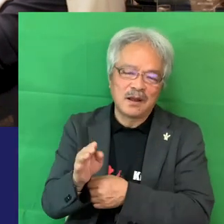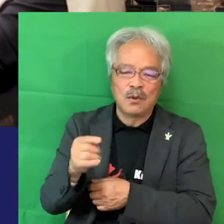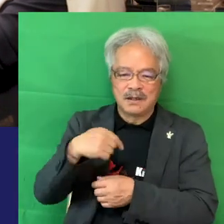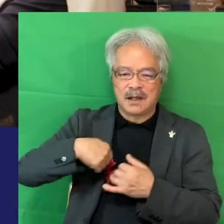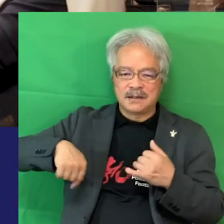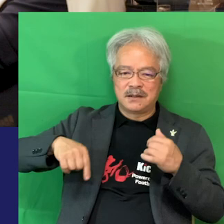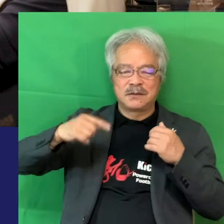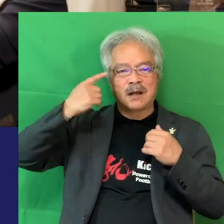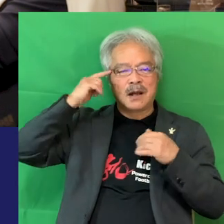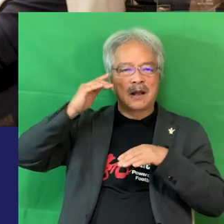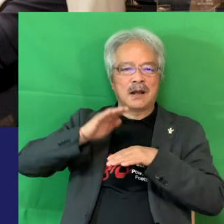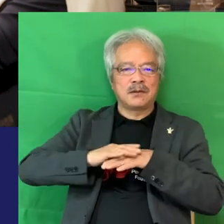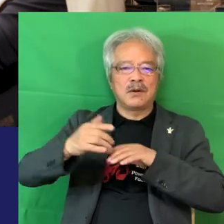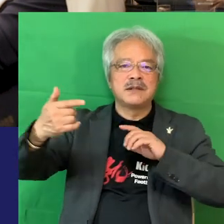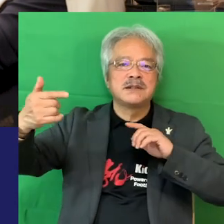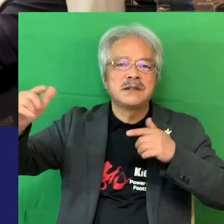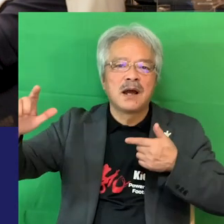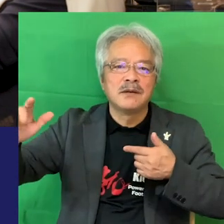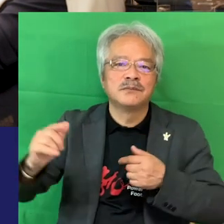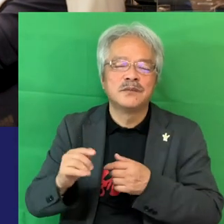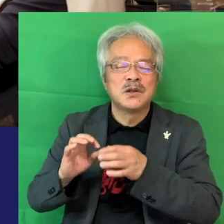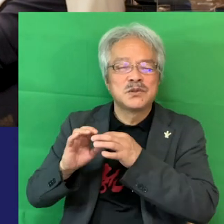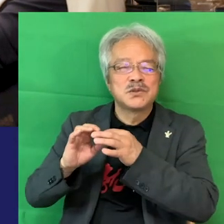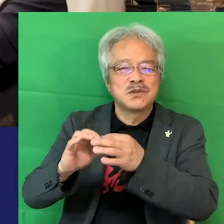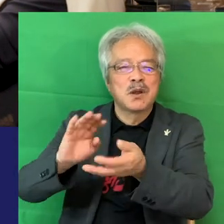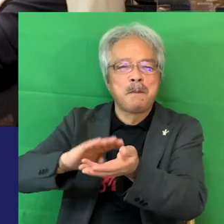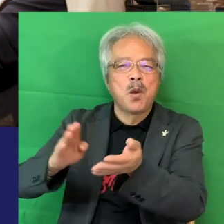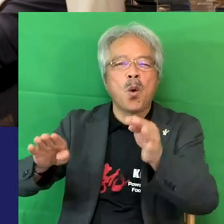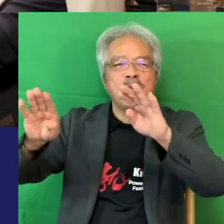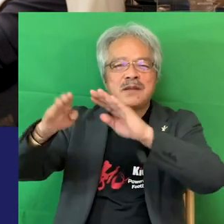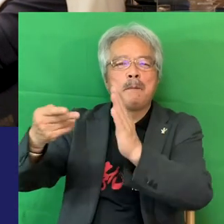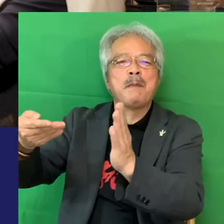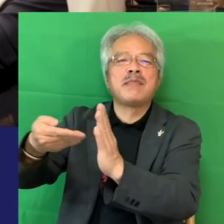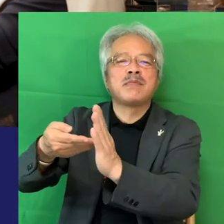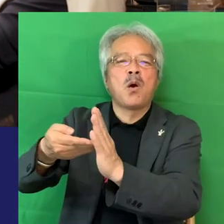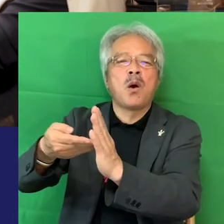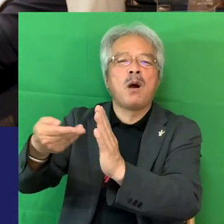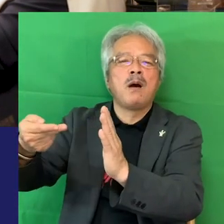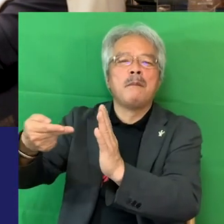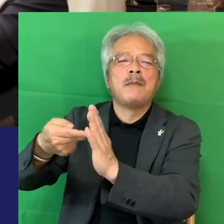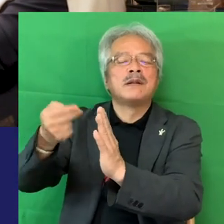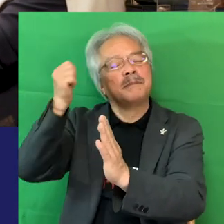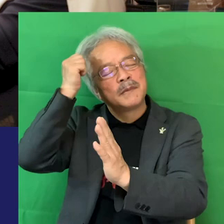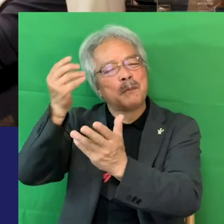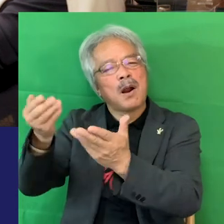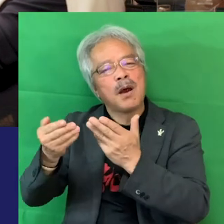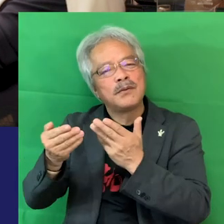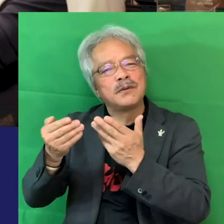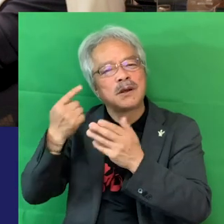のベッドにずっといてもらうっていうことはそれは人権としてダメっていう